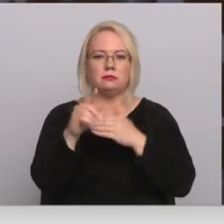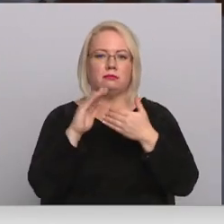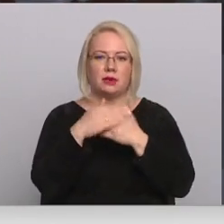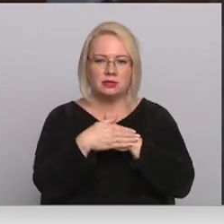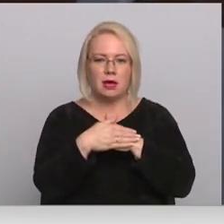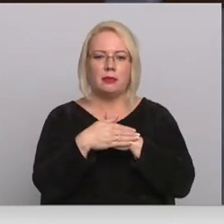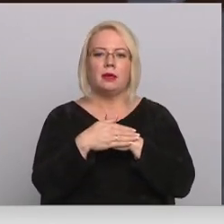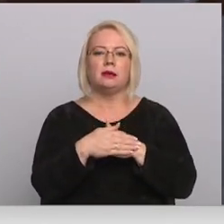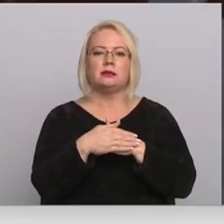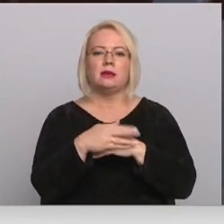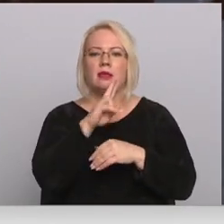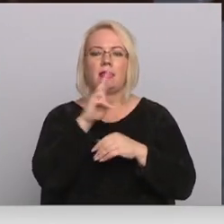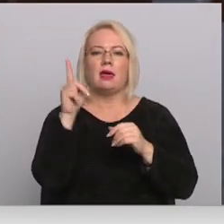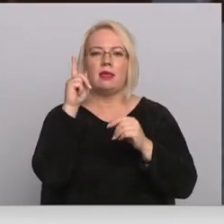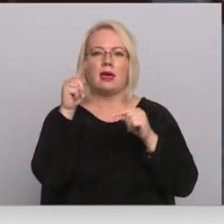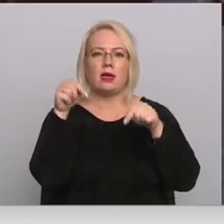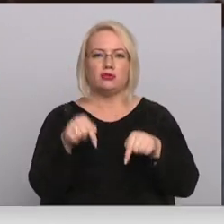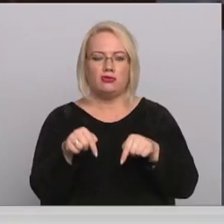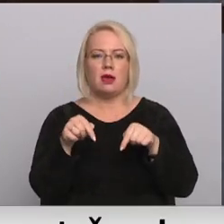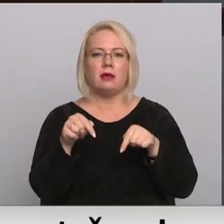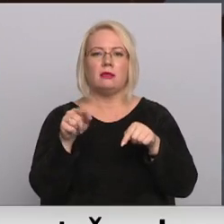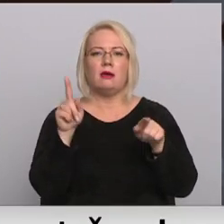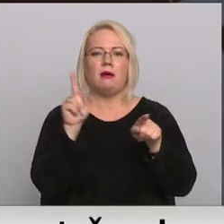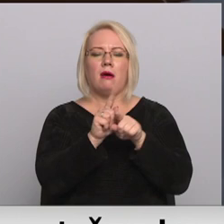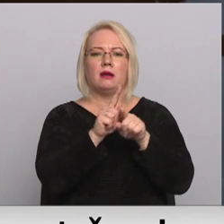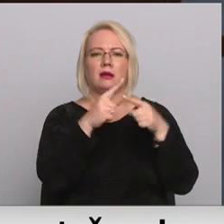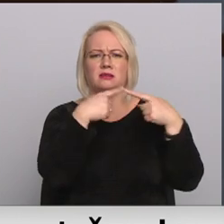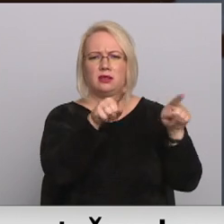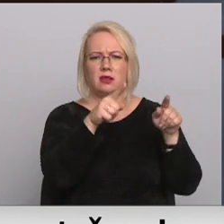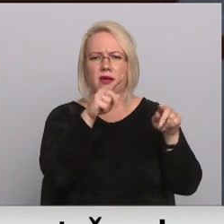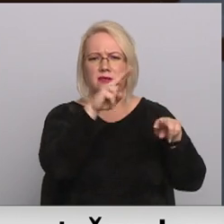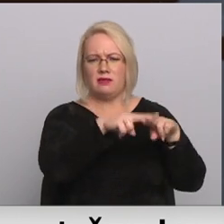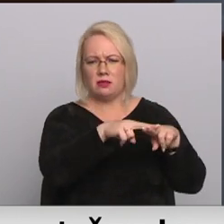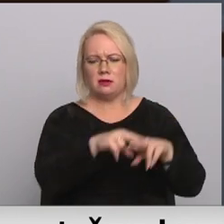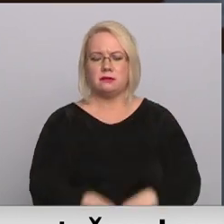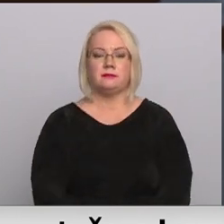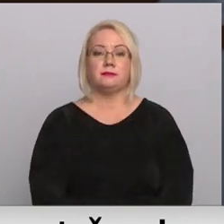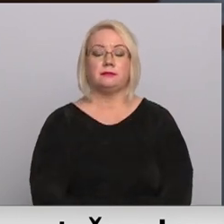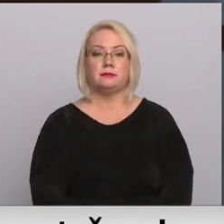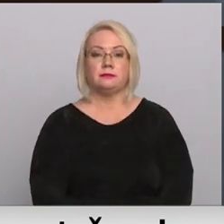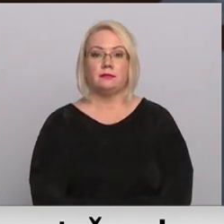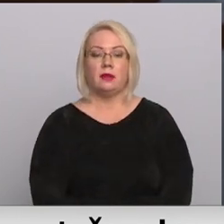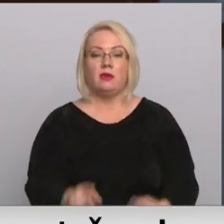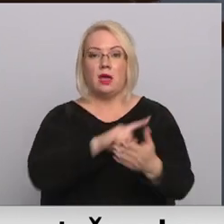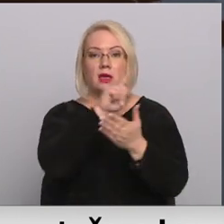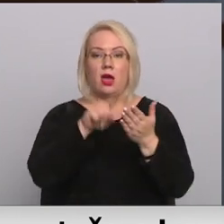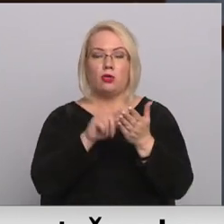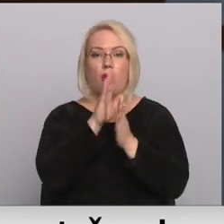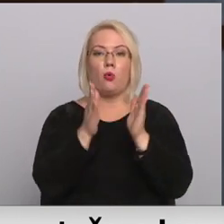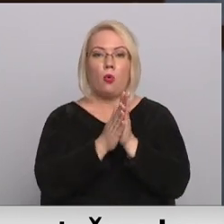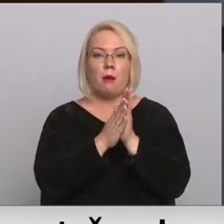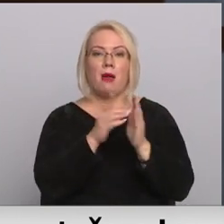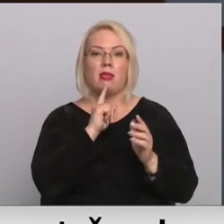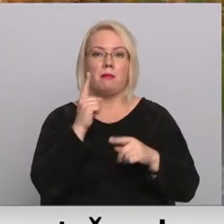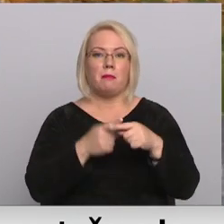Ne tikai šeit, bet arī zem vēlmetālas. Tāpēc ciba ir divas. Tad ar kopā metalurgam bija trīs?